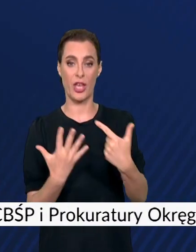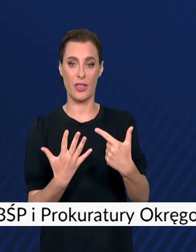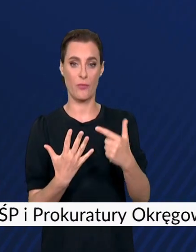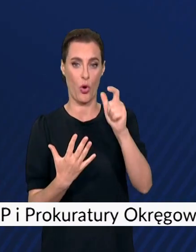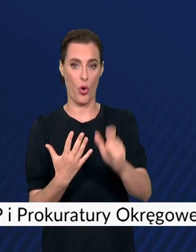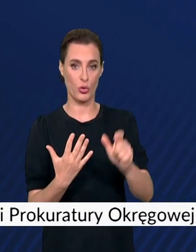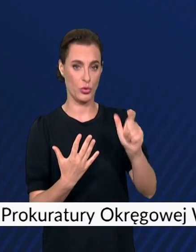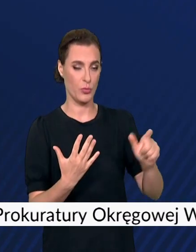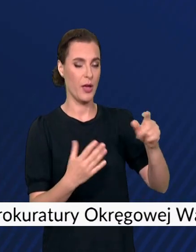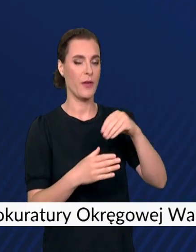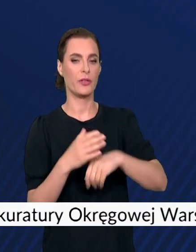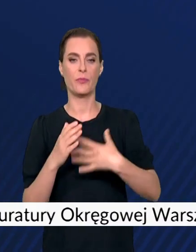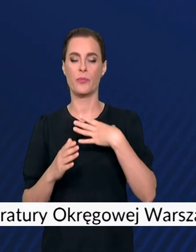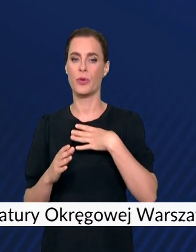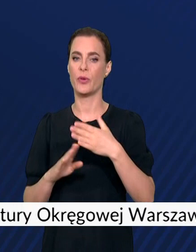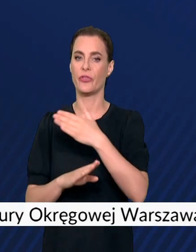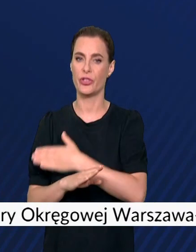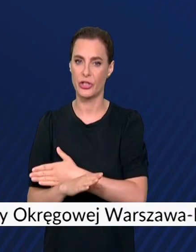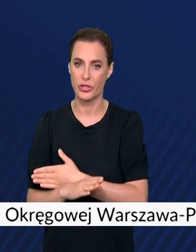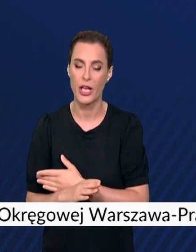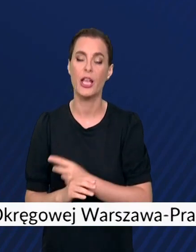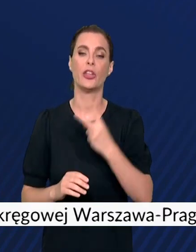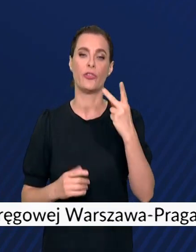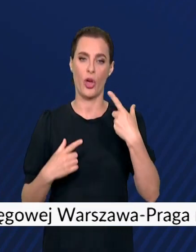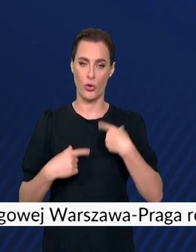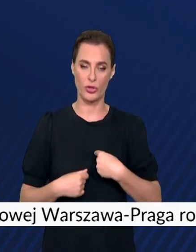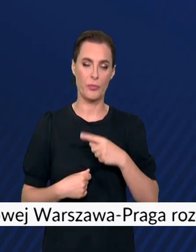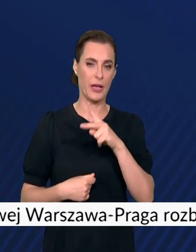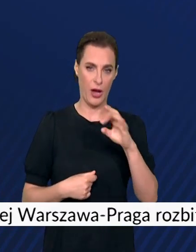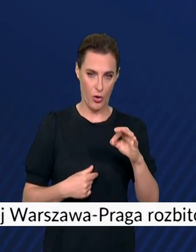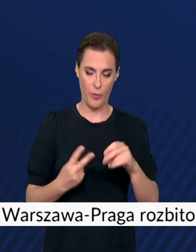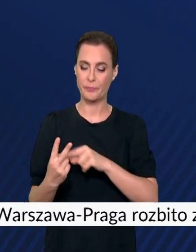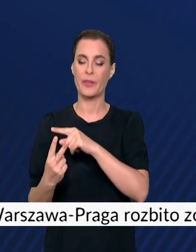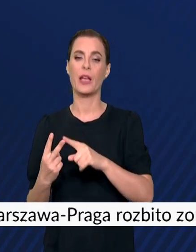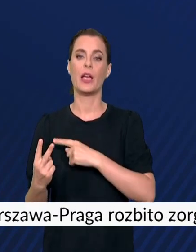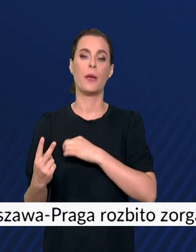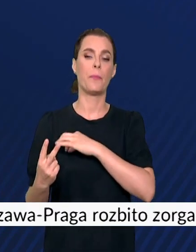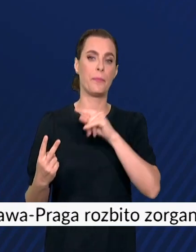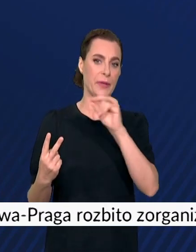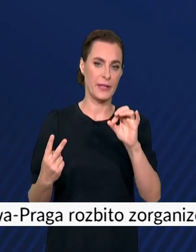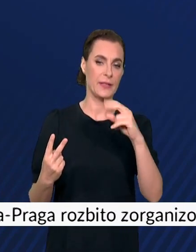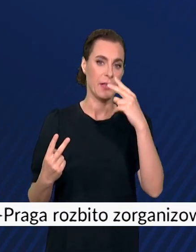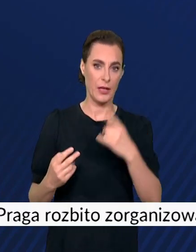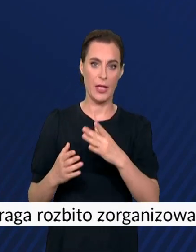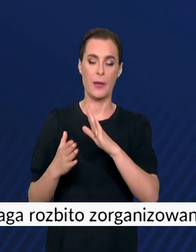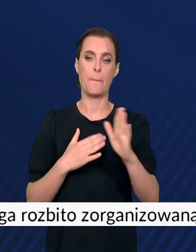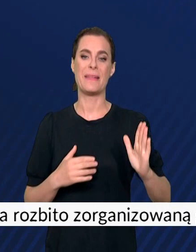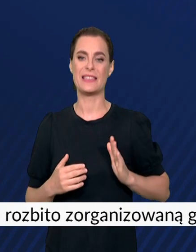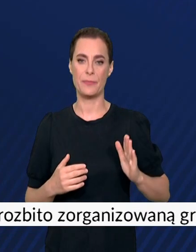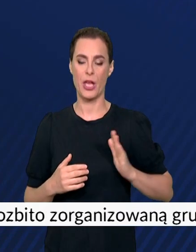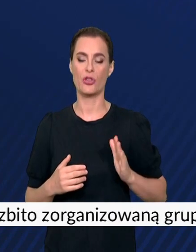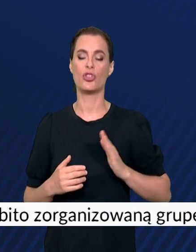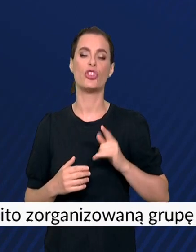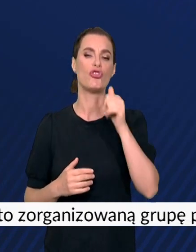Do tej pory siły rozkładały się następująco. Po dwie osoby z Koalicji Obywatelskiej, Prawa i Sprawiedliwości i z ugrupowania Bezpieczny i